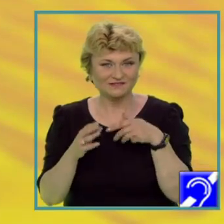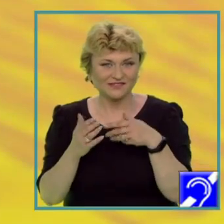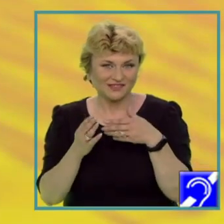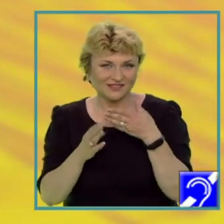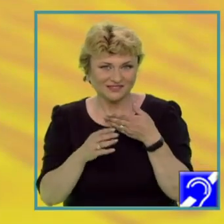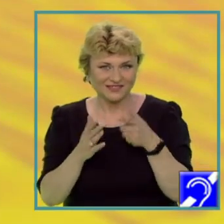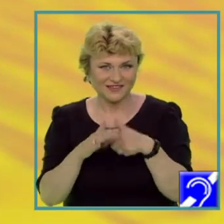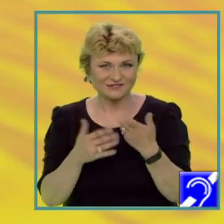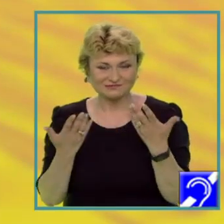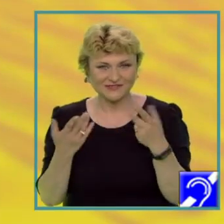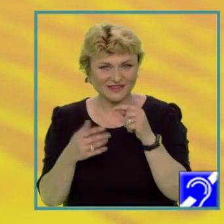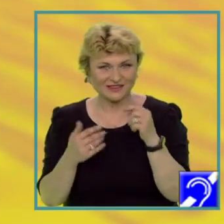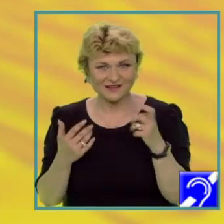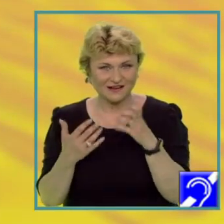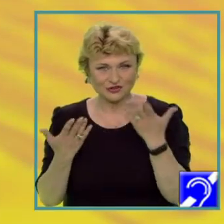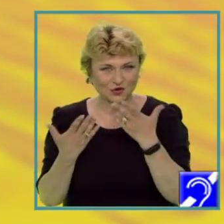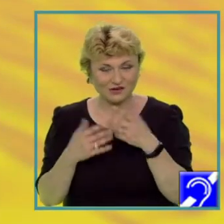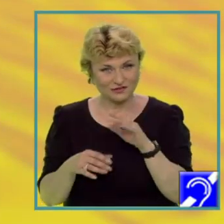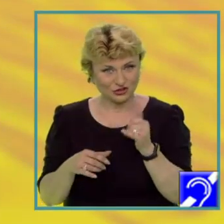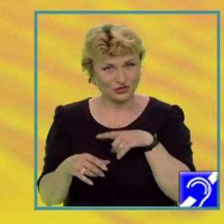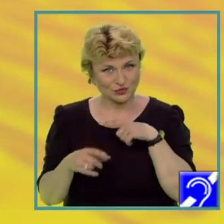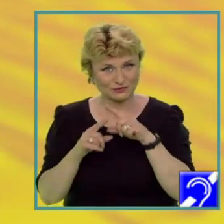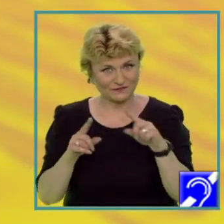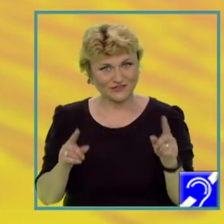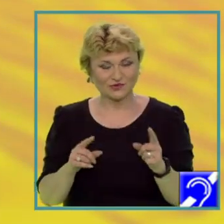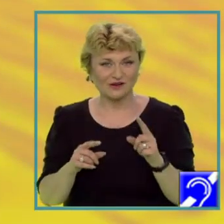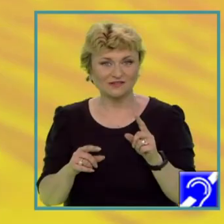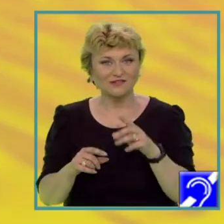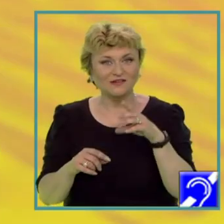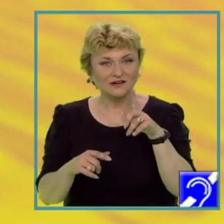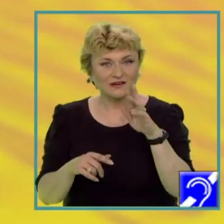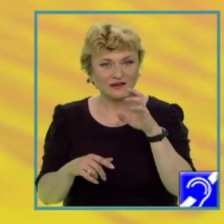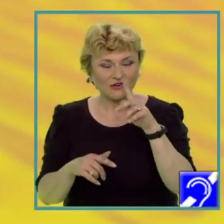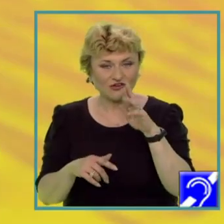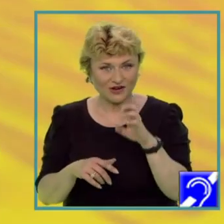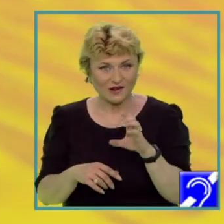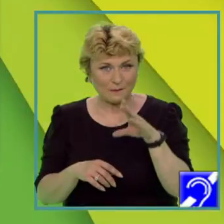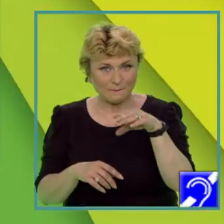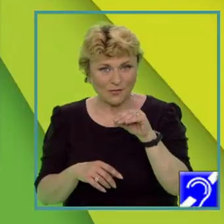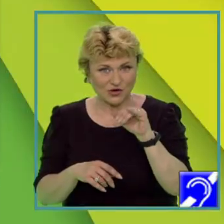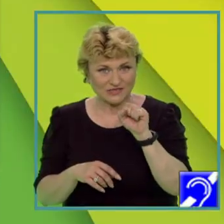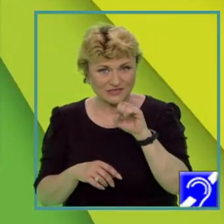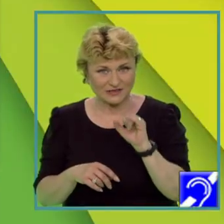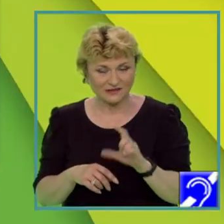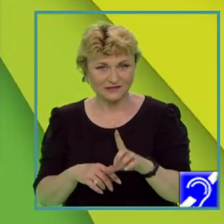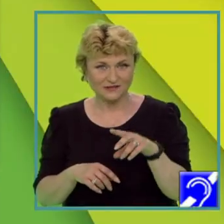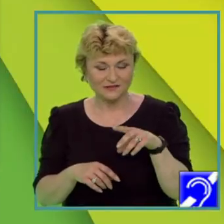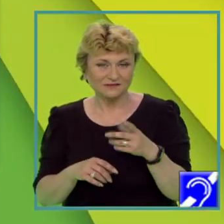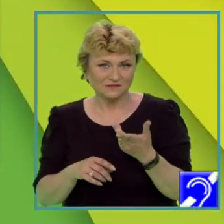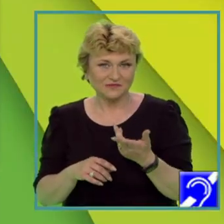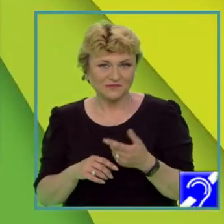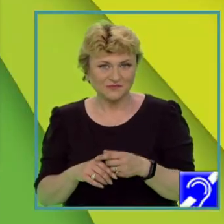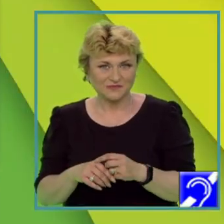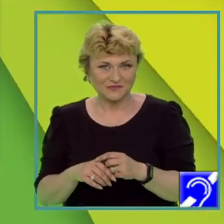Fluțăr, profesoară de geografie la Colegiul Național Grigore Moisil din București și voi prezenta un model de rezolvare